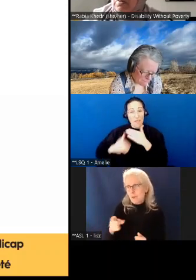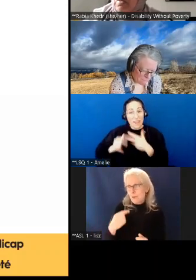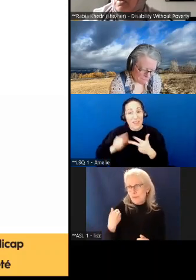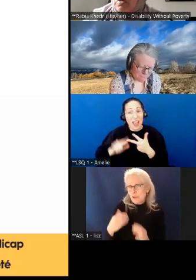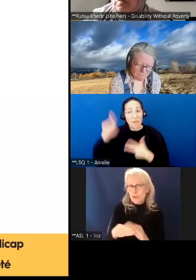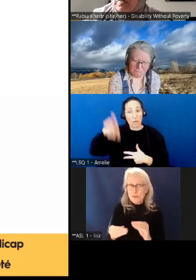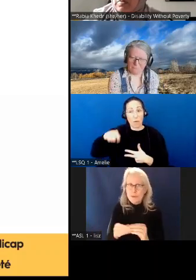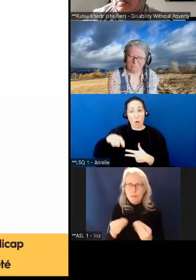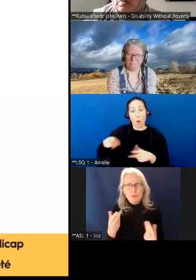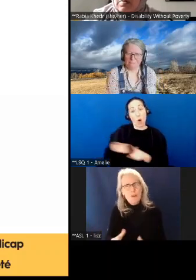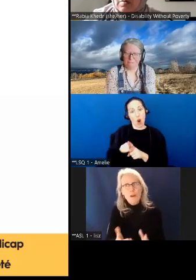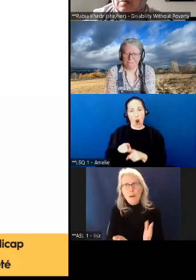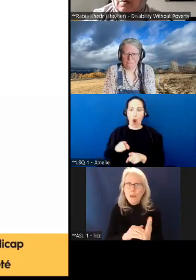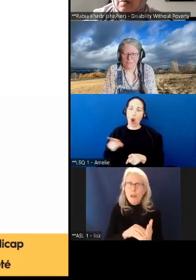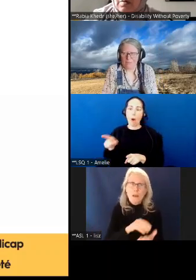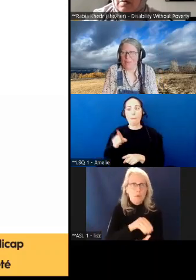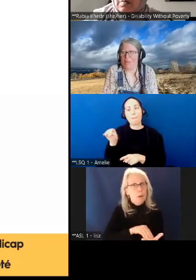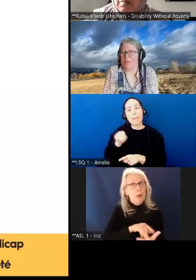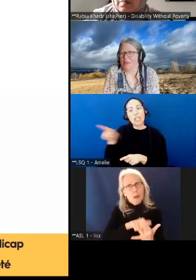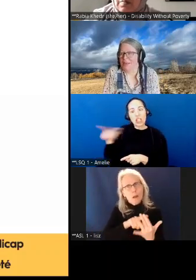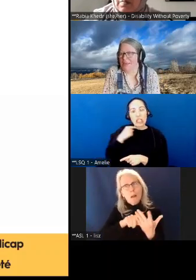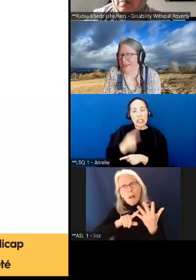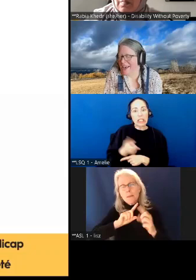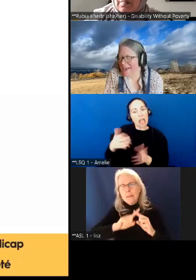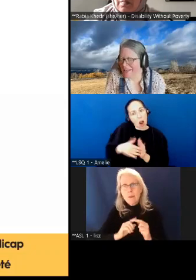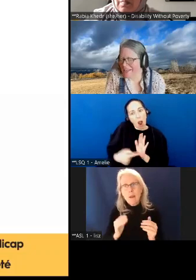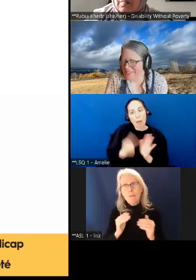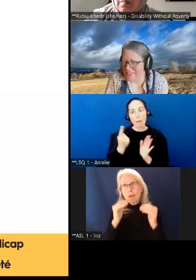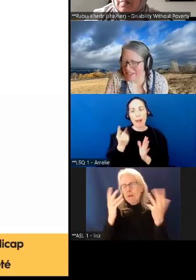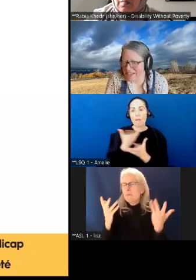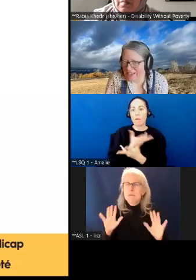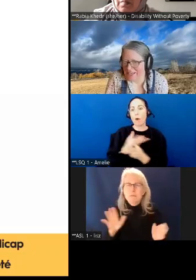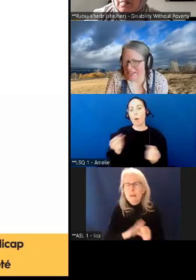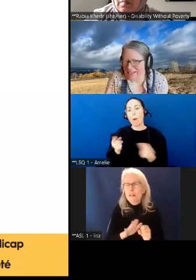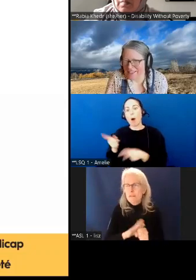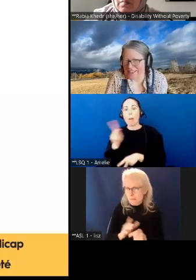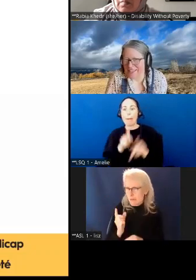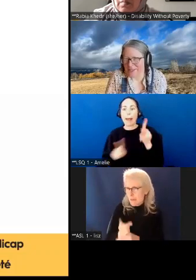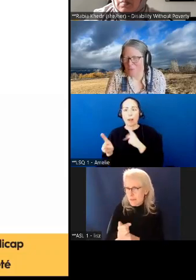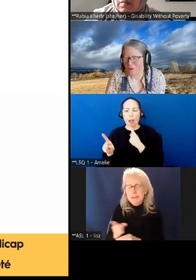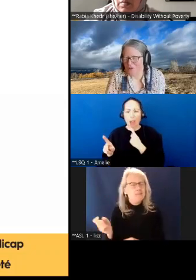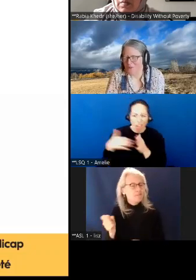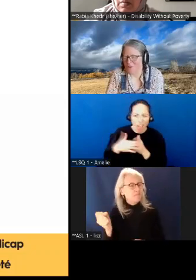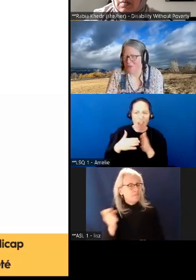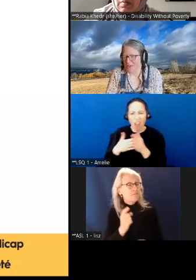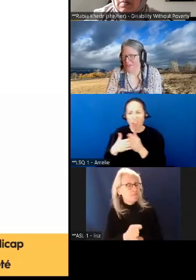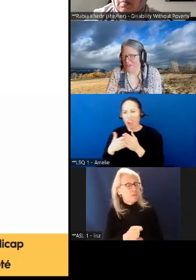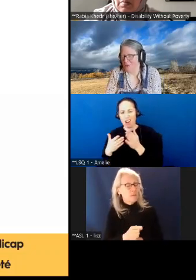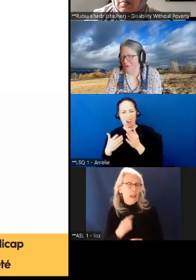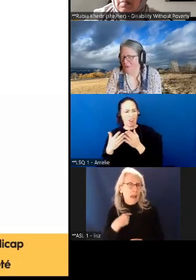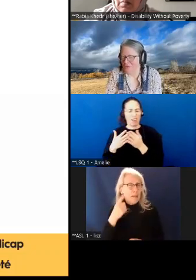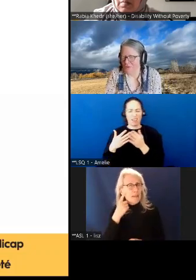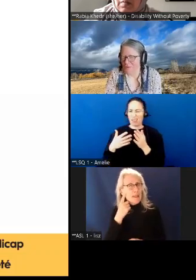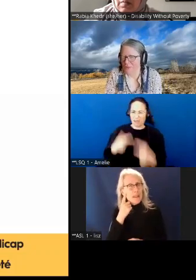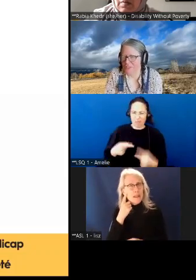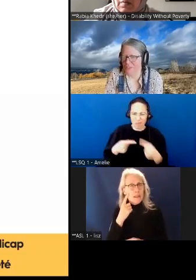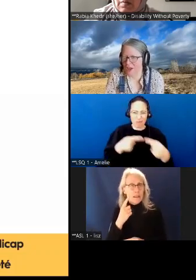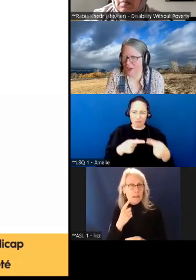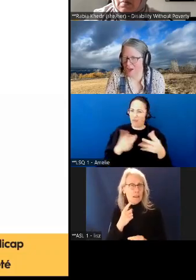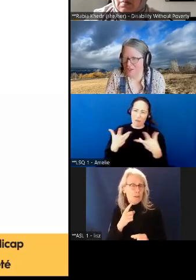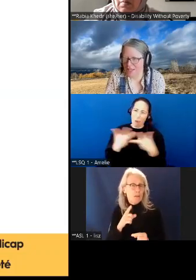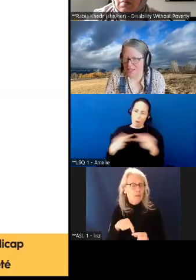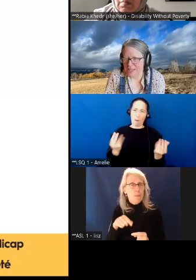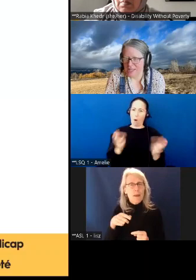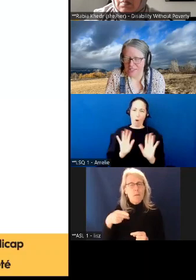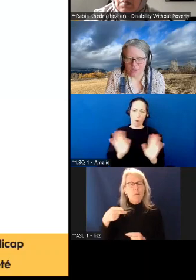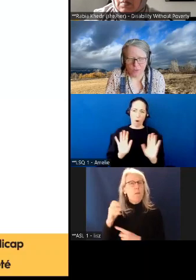fois, Michel, comme vous avez mentionné, on ne veut pas que les gens aient à sauter au travers de toutes sortes d'obstacles. Je